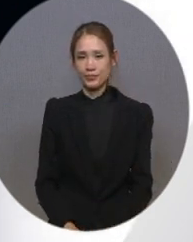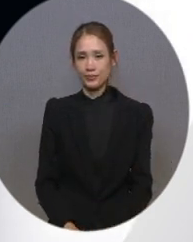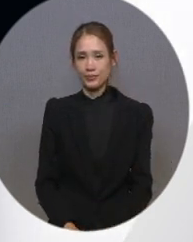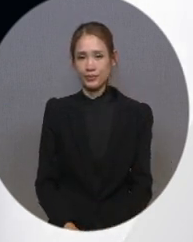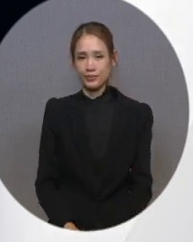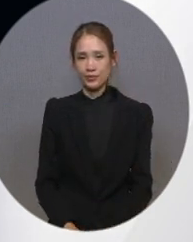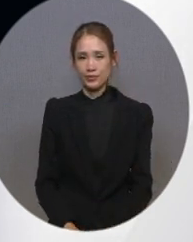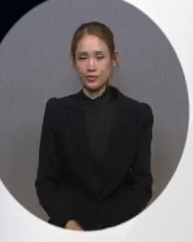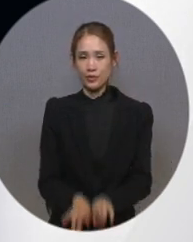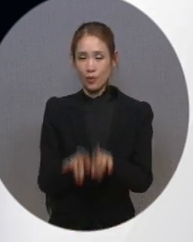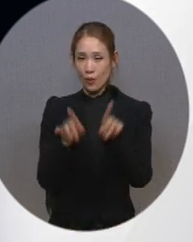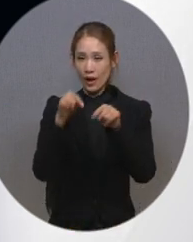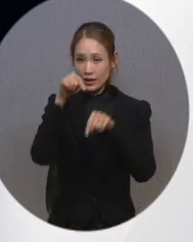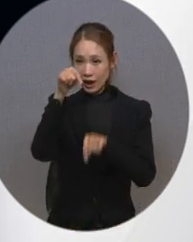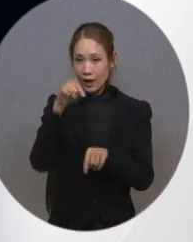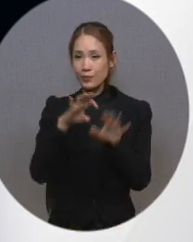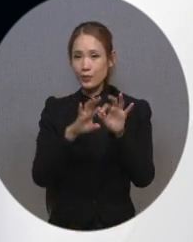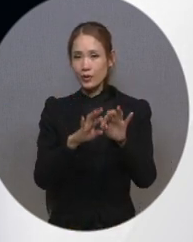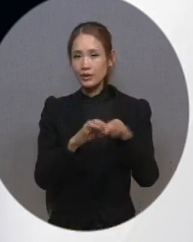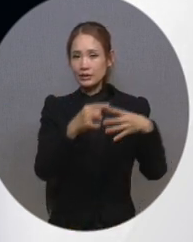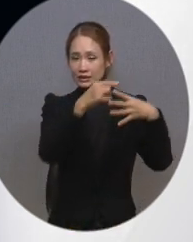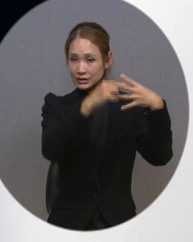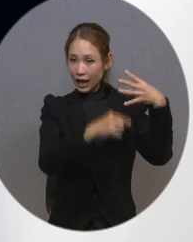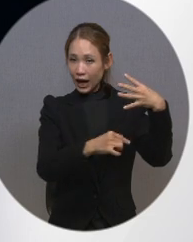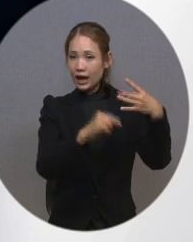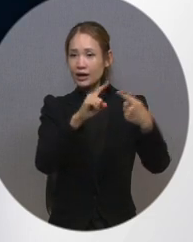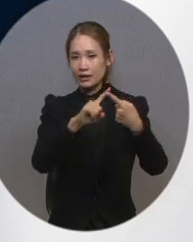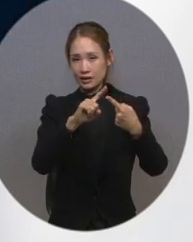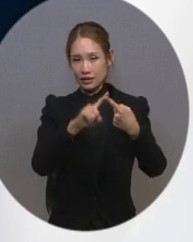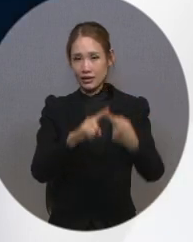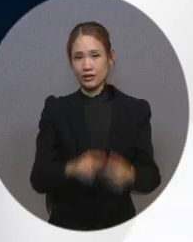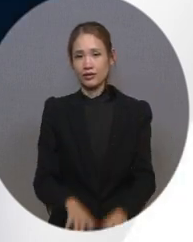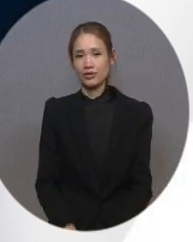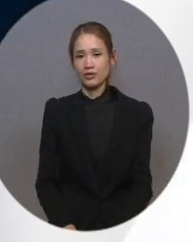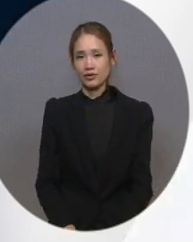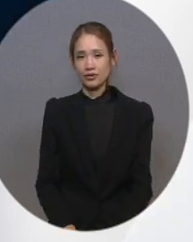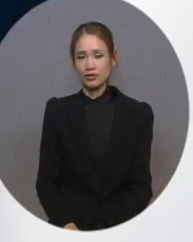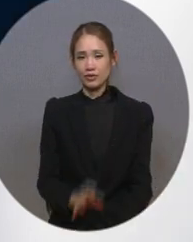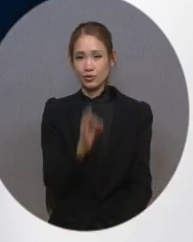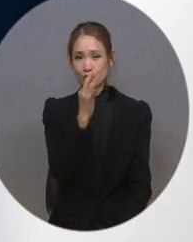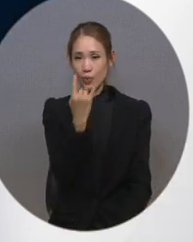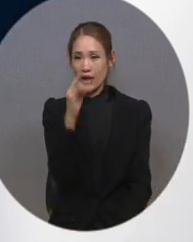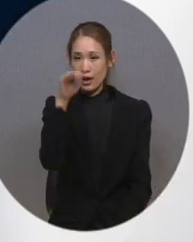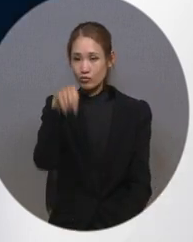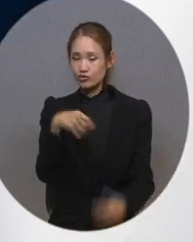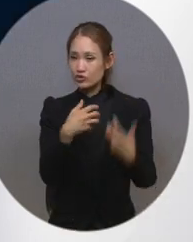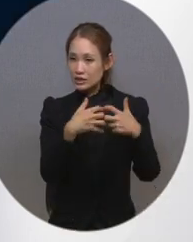화살표를 통해 차례대로 외부 기기 관리